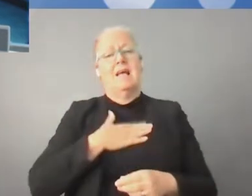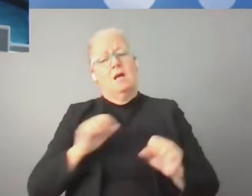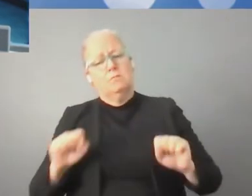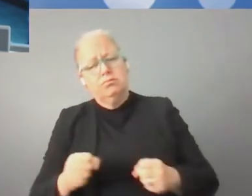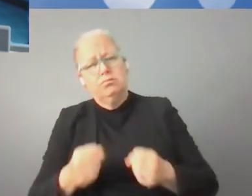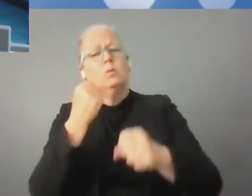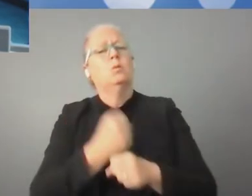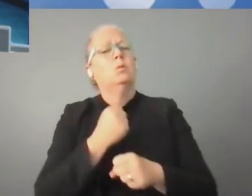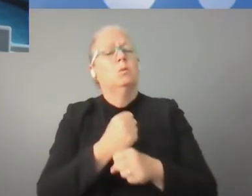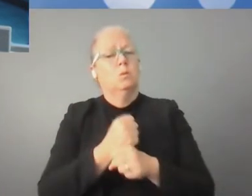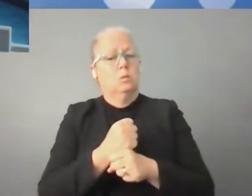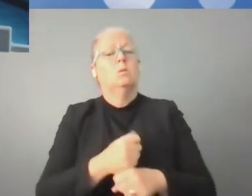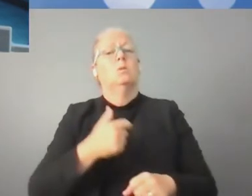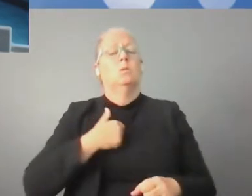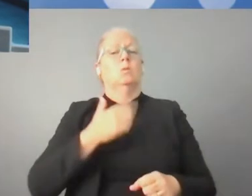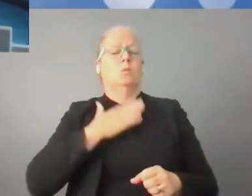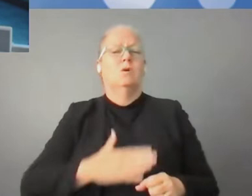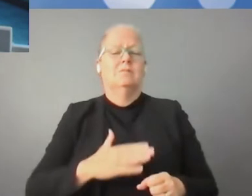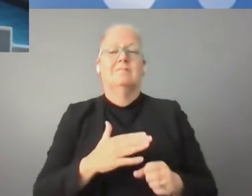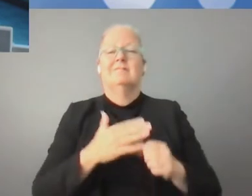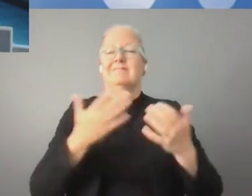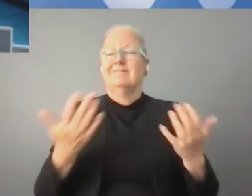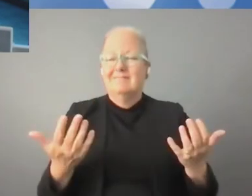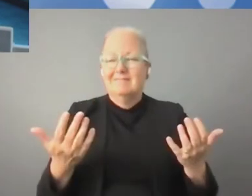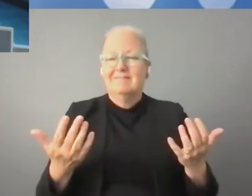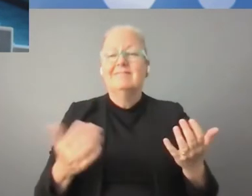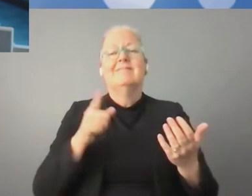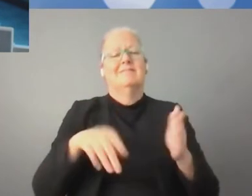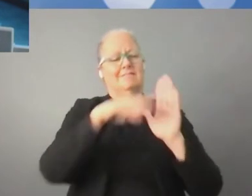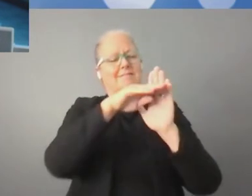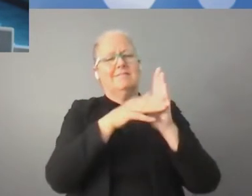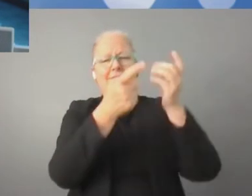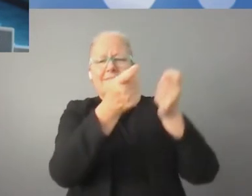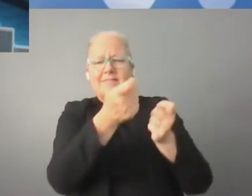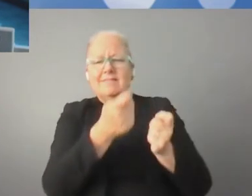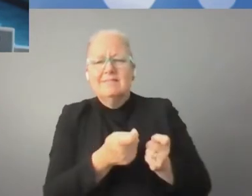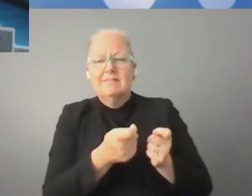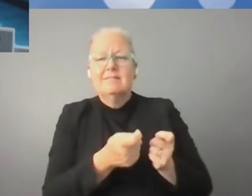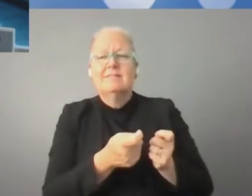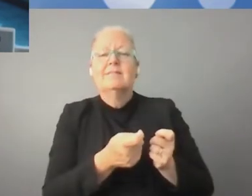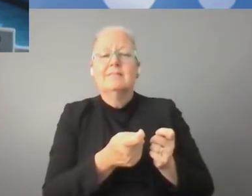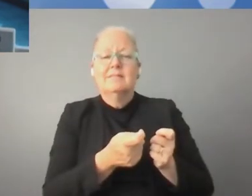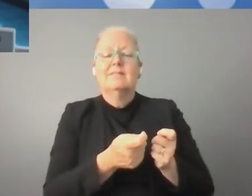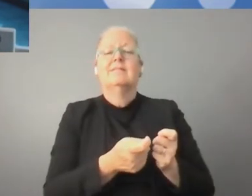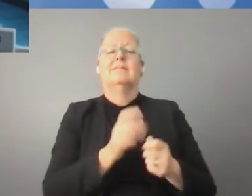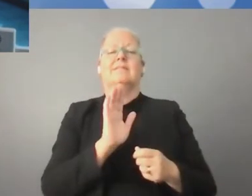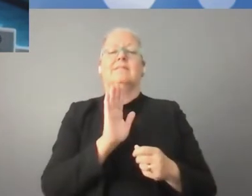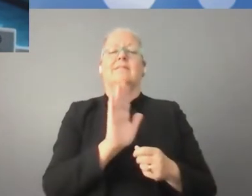ale także obowiązki. Bardzo ważne jest dla nas to, aby usuwać przeszkody